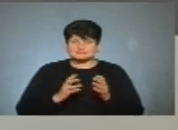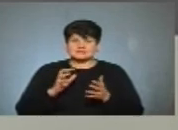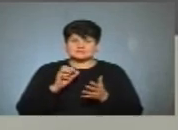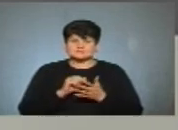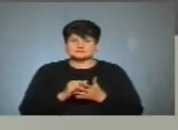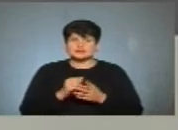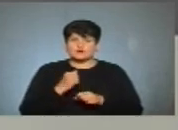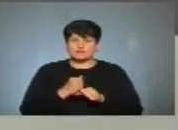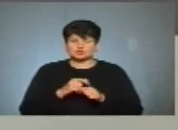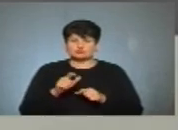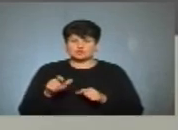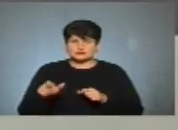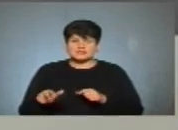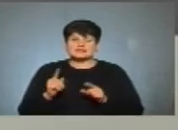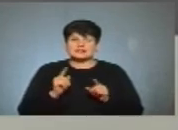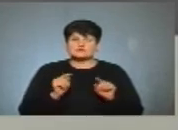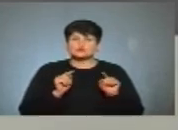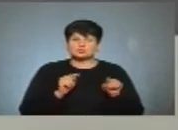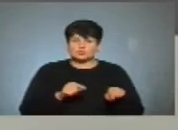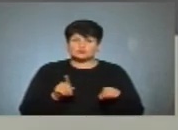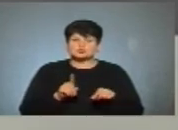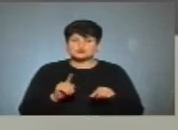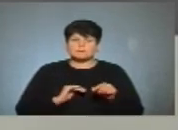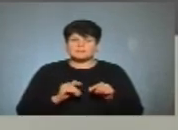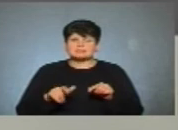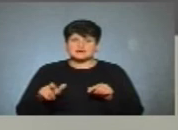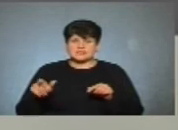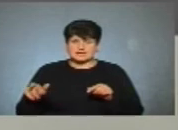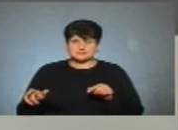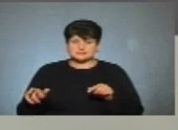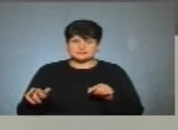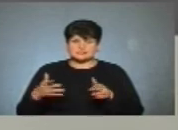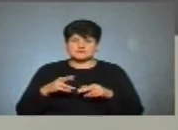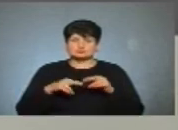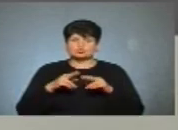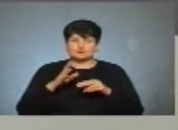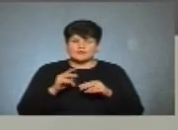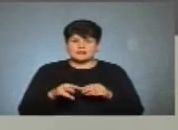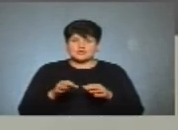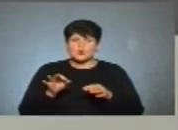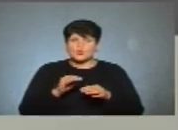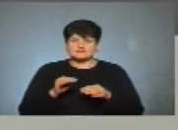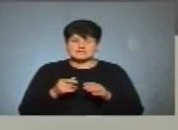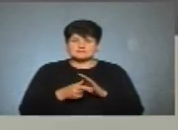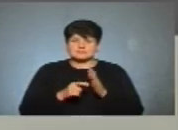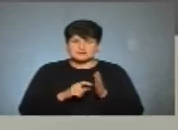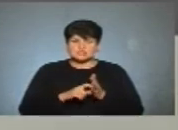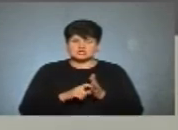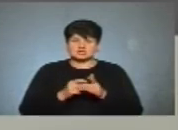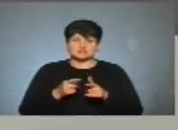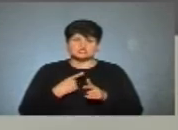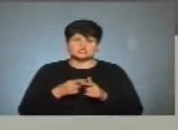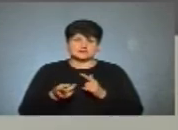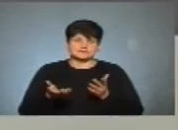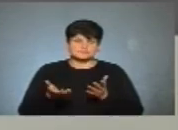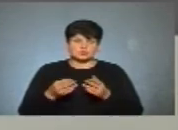на роботу людей, а навіть в тому, що підприємці, які збудували якісь офісні приміщення чи якісь